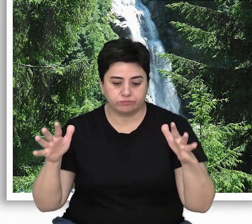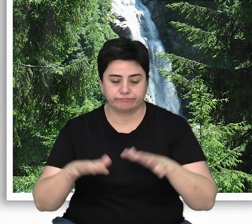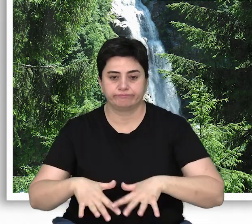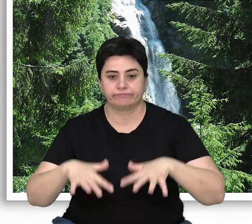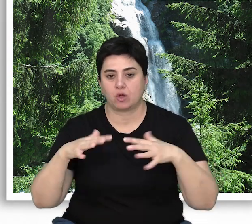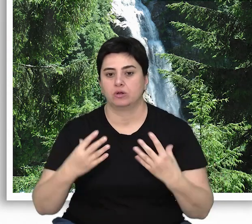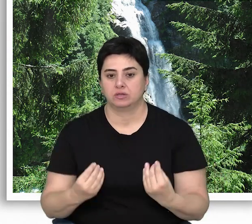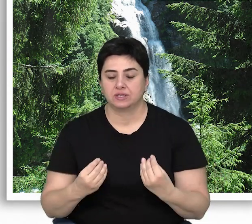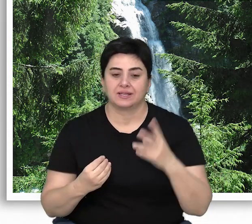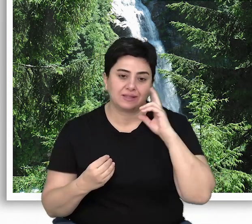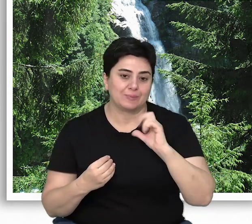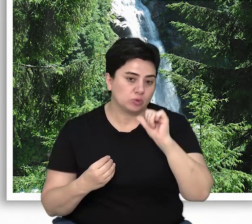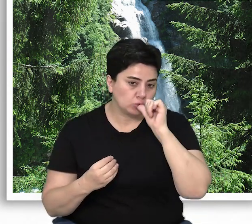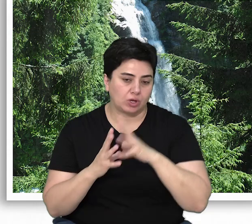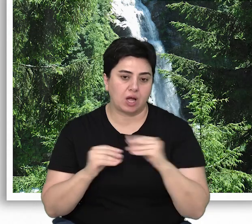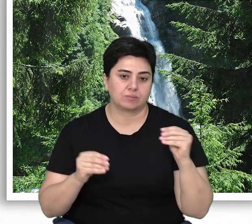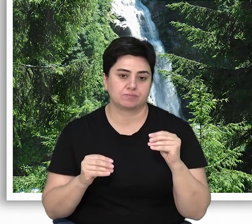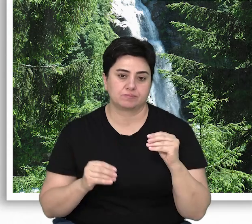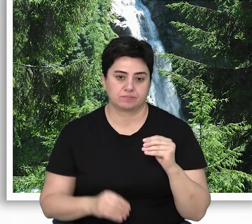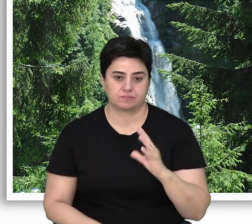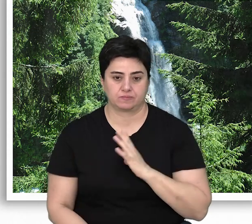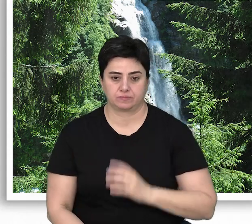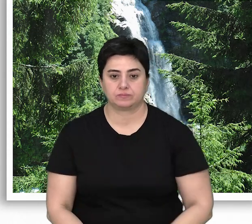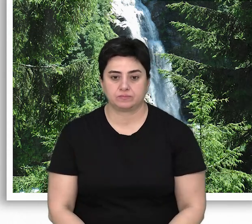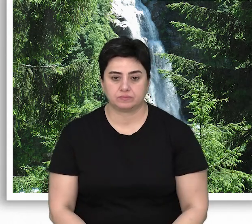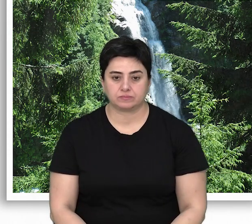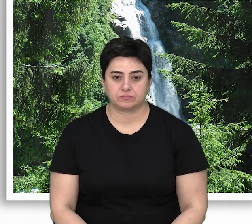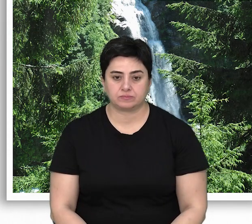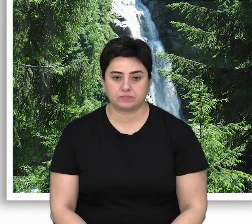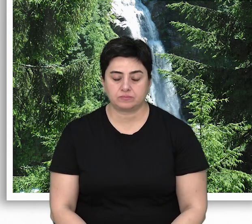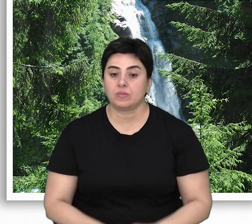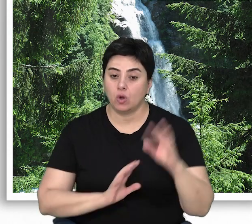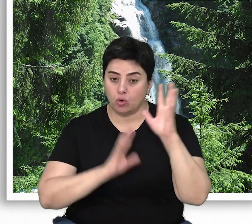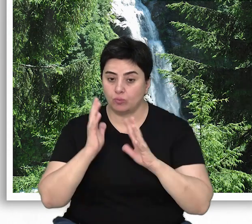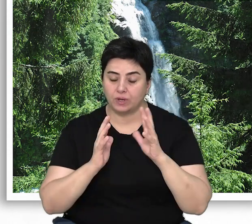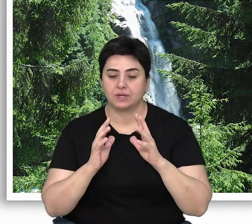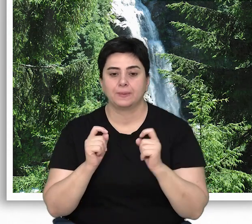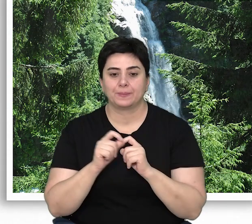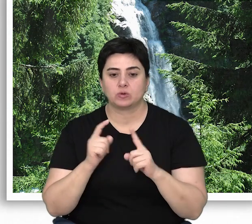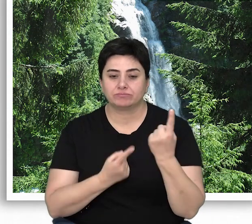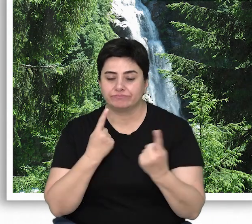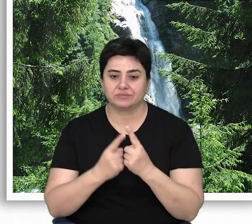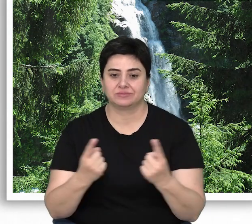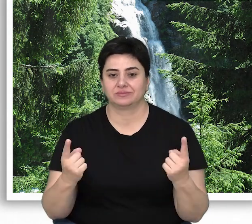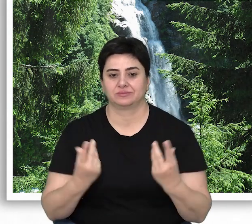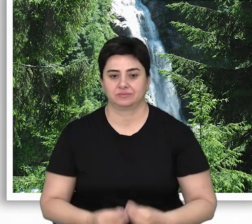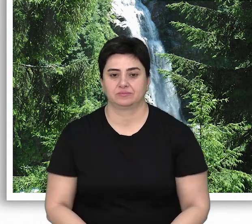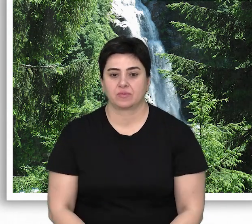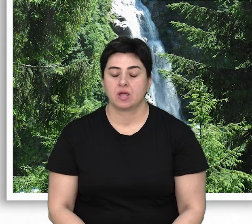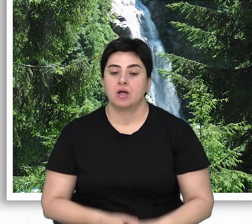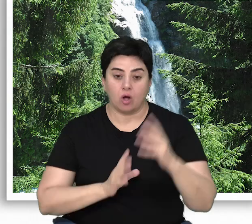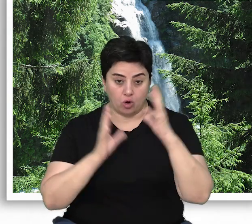birikmesine yol açarak, temiz içme suyuna erişimi azaltıyor. Orman ve Biyolojik Çeşitliliği